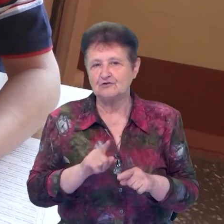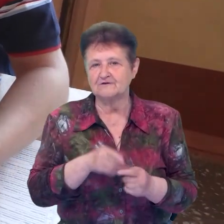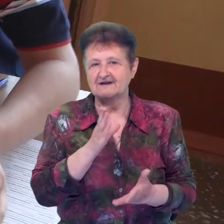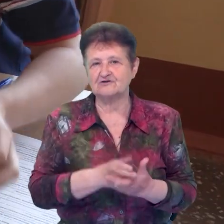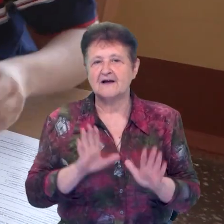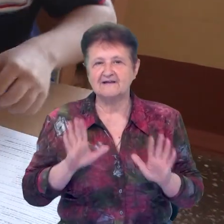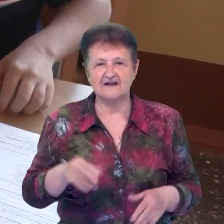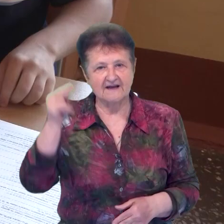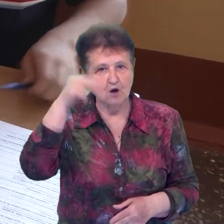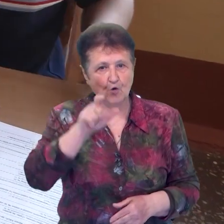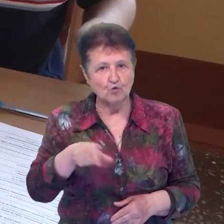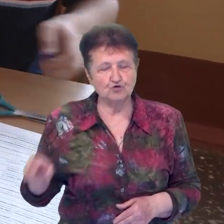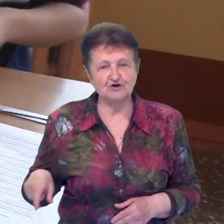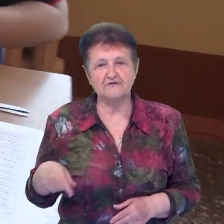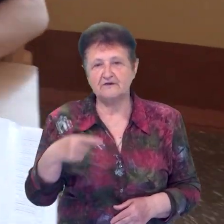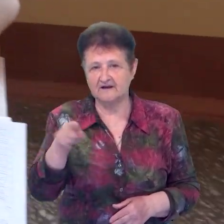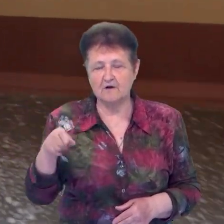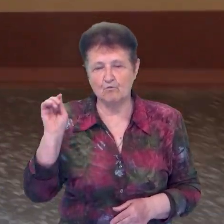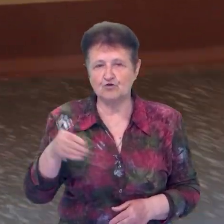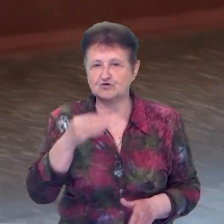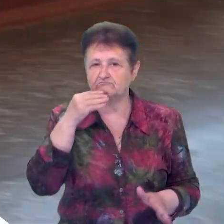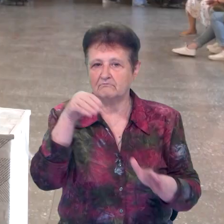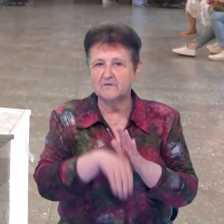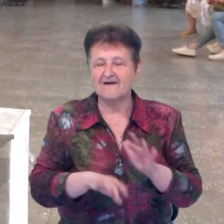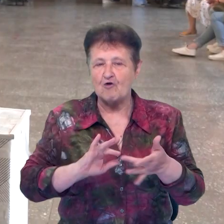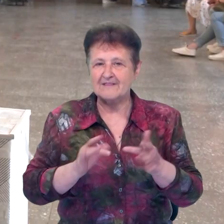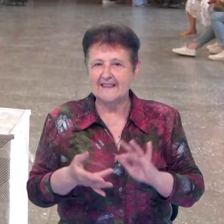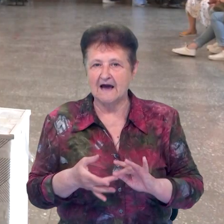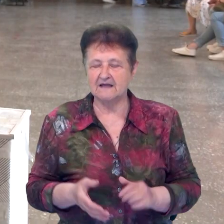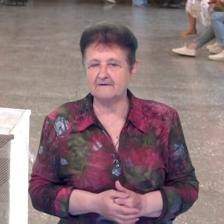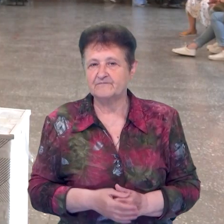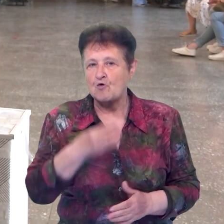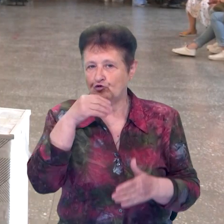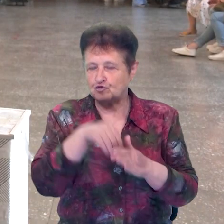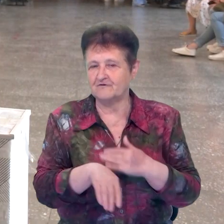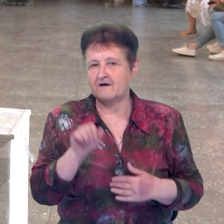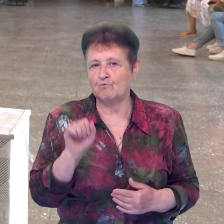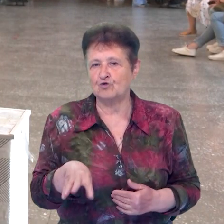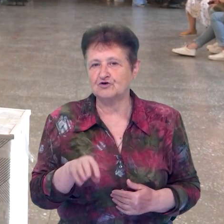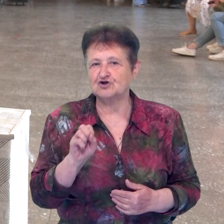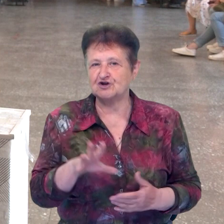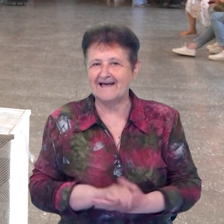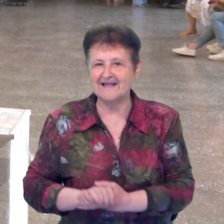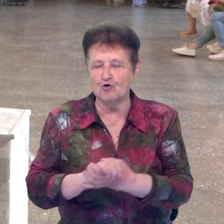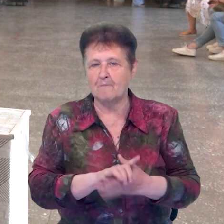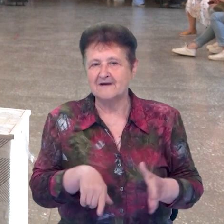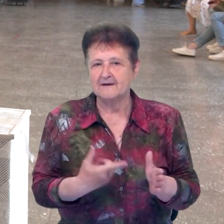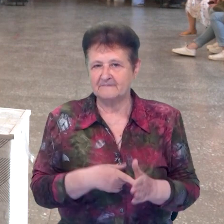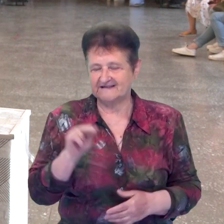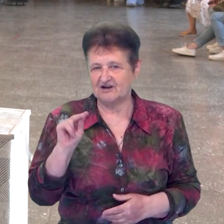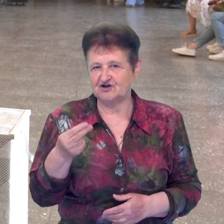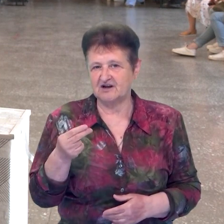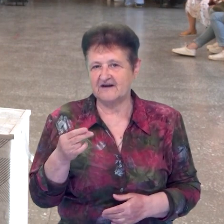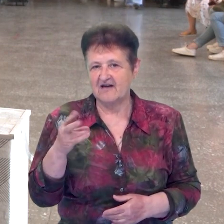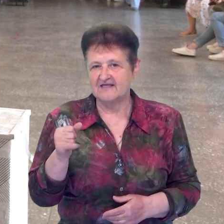стосується тільки учнів. Усі інші можуть віддати свій голос онлайн. Онлайн можуть голосувати всі члени територіальної громади міста Чернігова